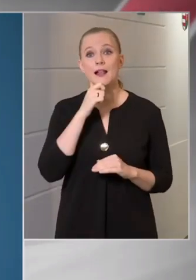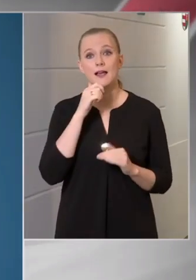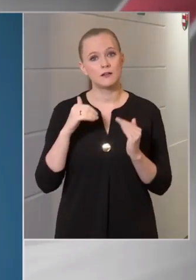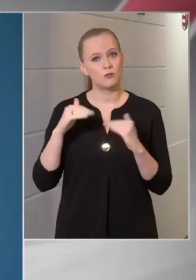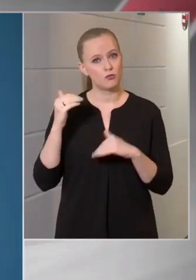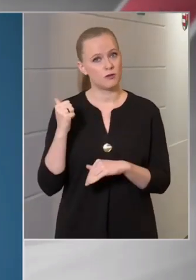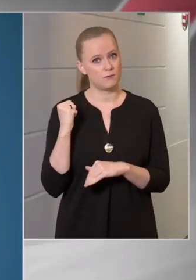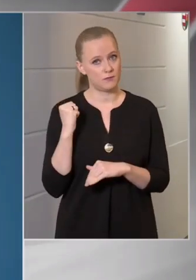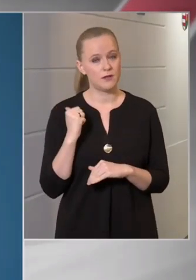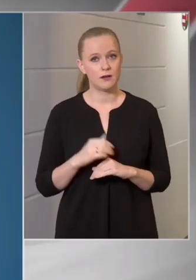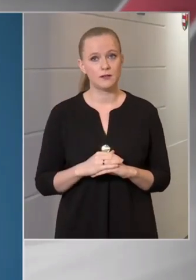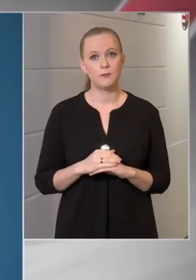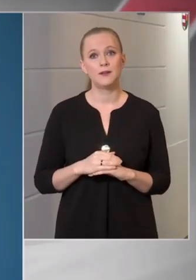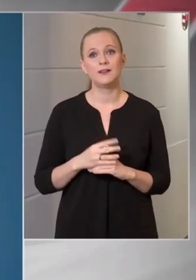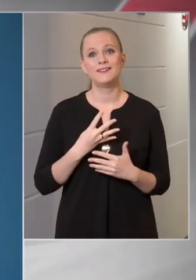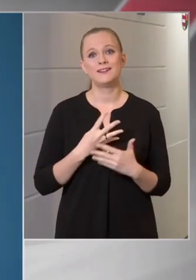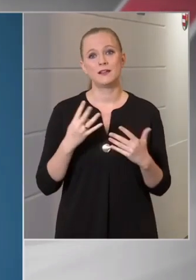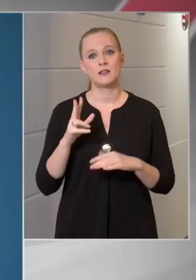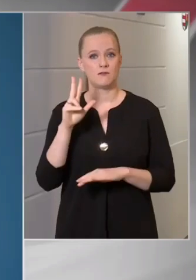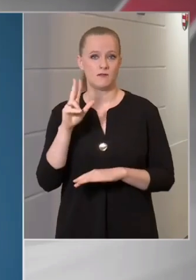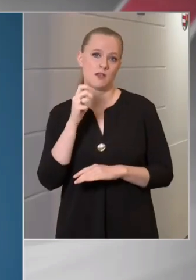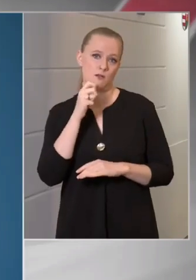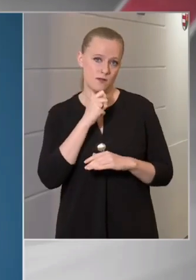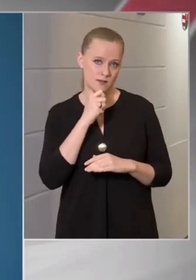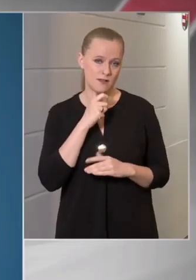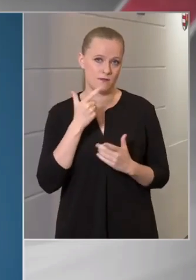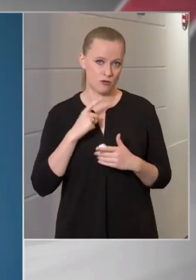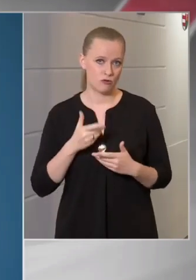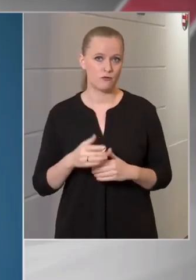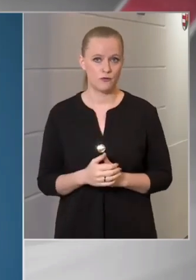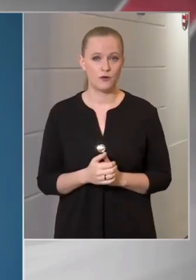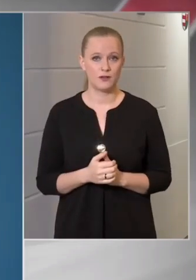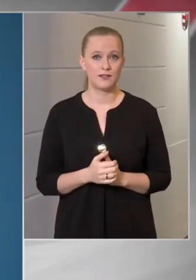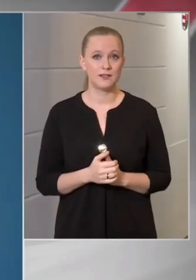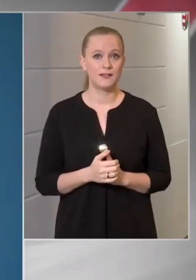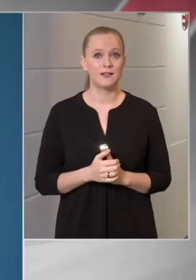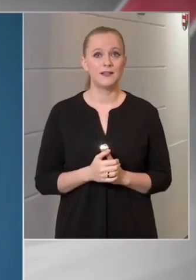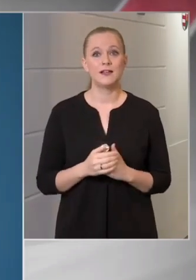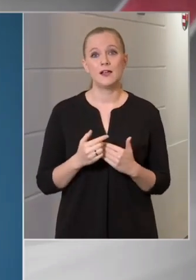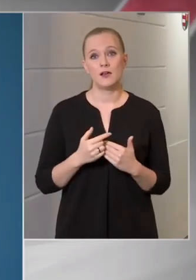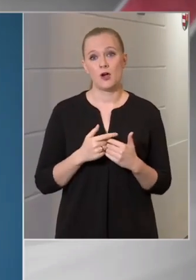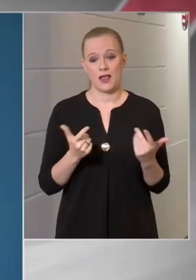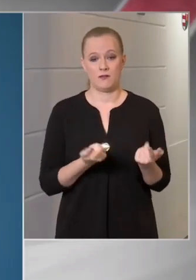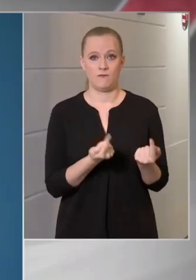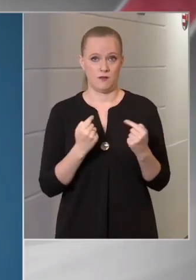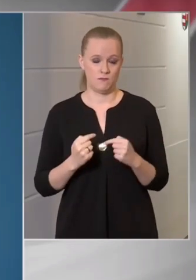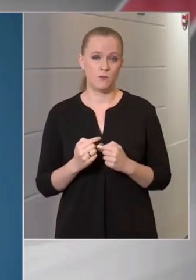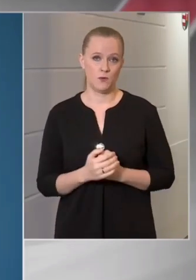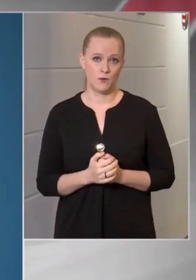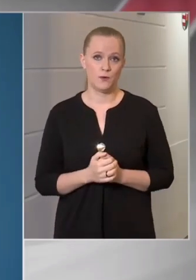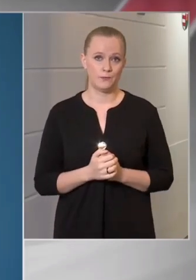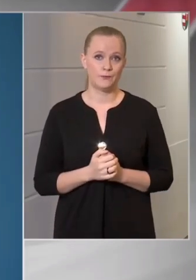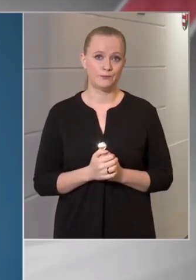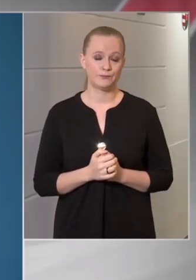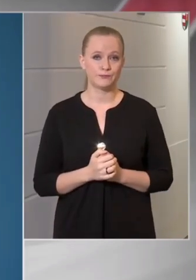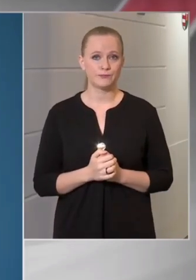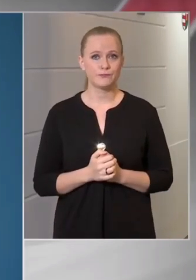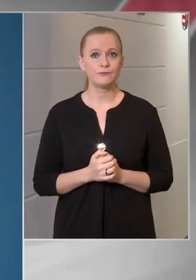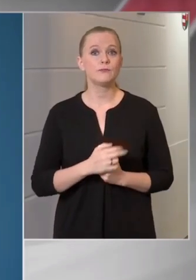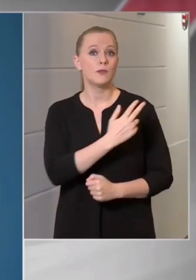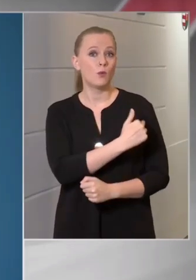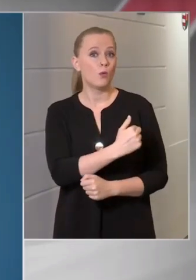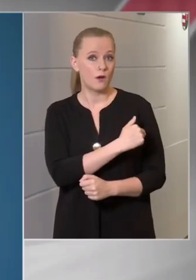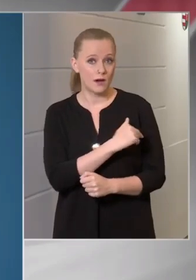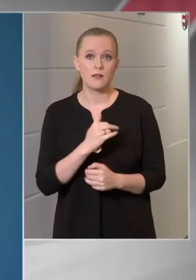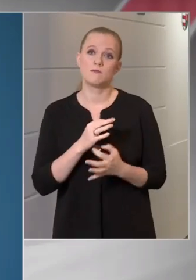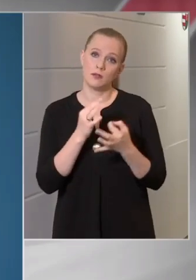pedig 98 éves volt a 70 elhunyt közül. Kórházban is